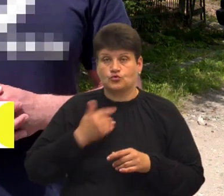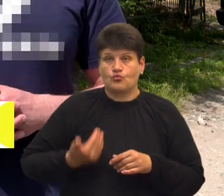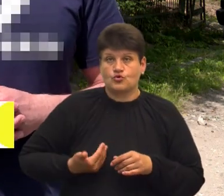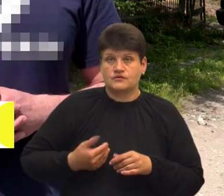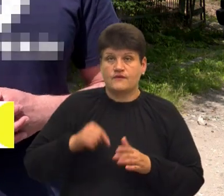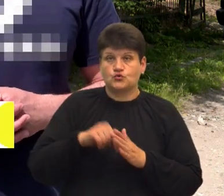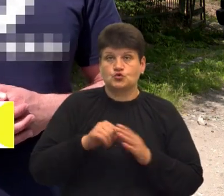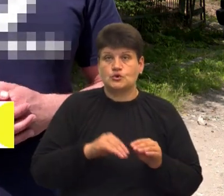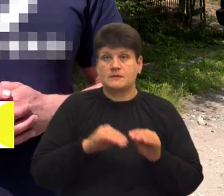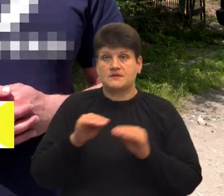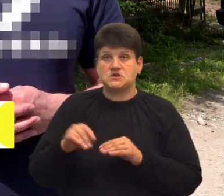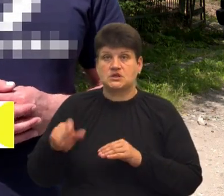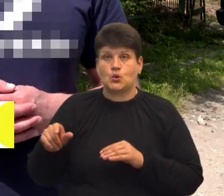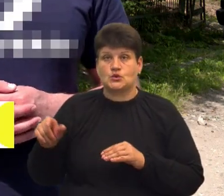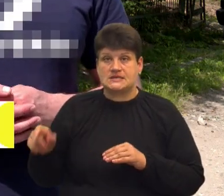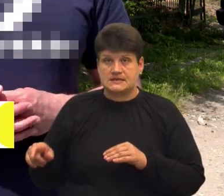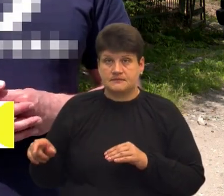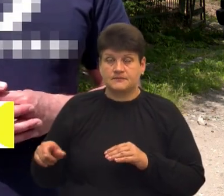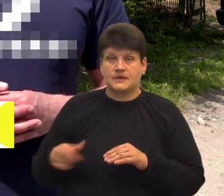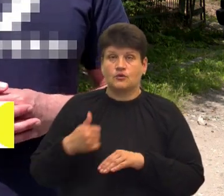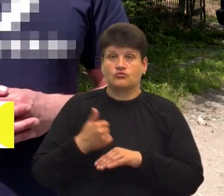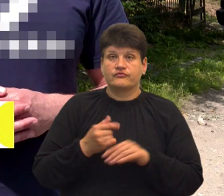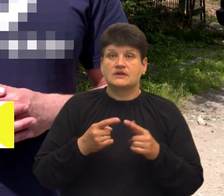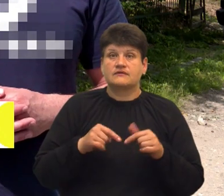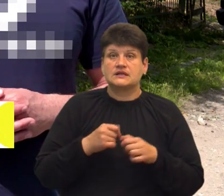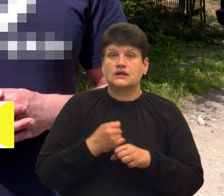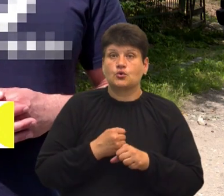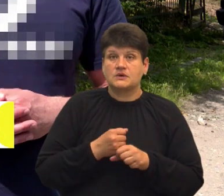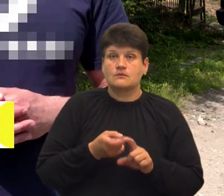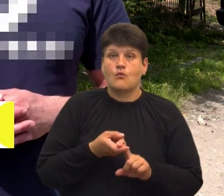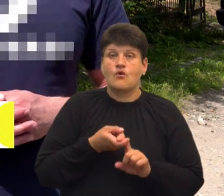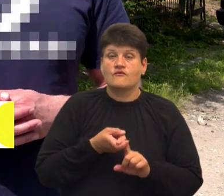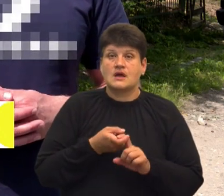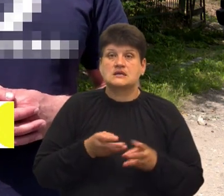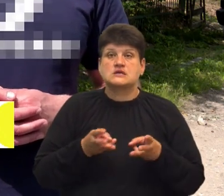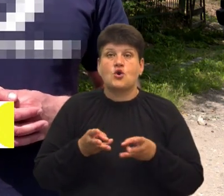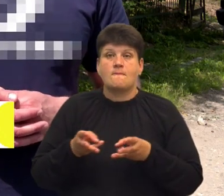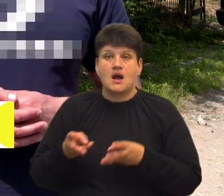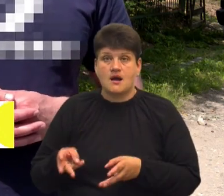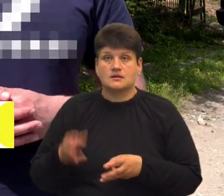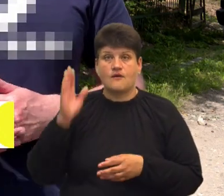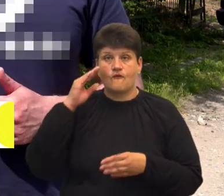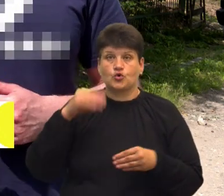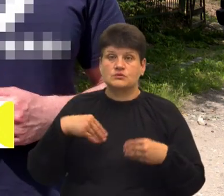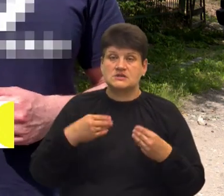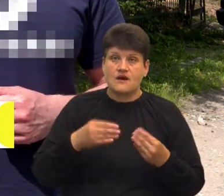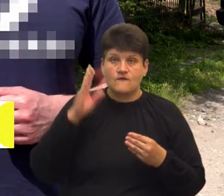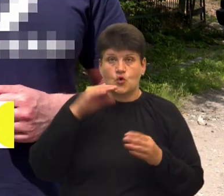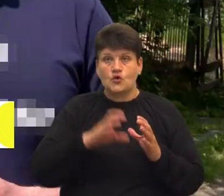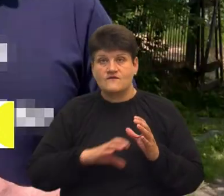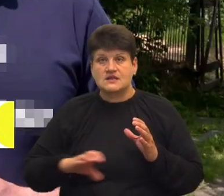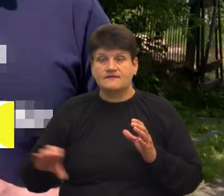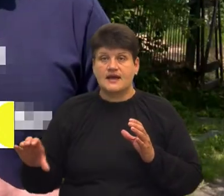внутрішньопереміщених осіб. Основні види робіт пов'язані з опаленням, водопостачанням, водовідведенням,